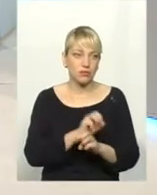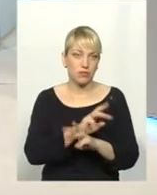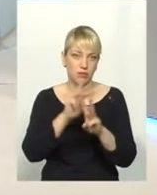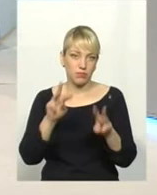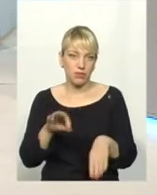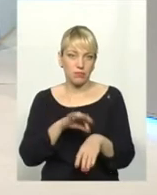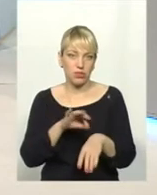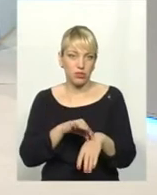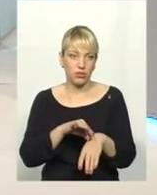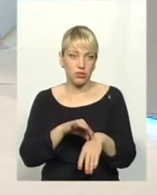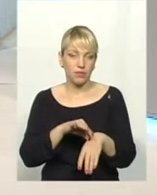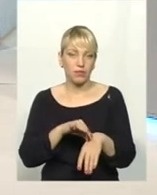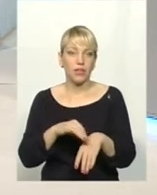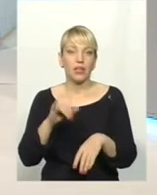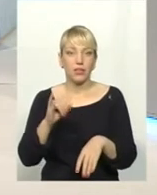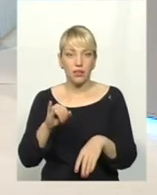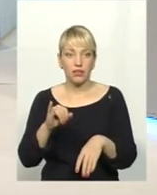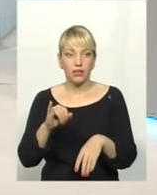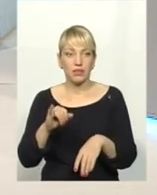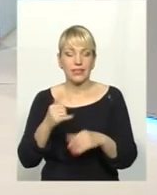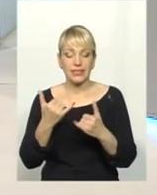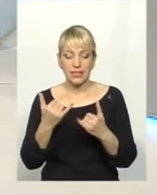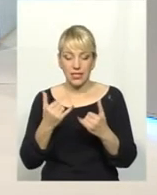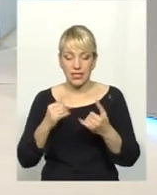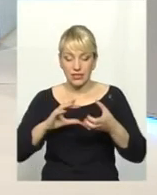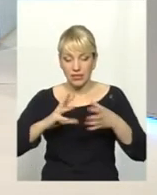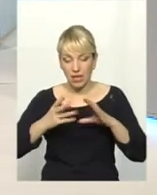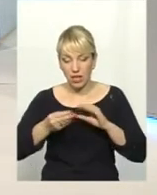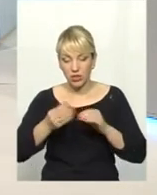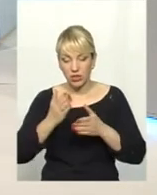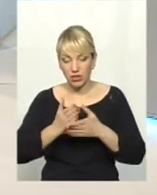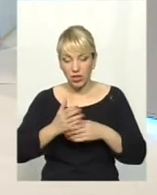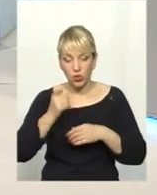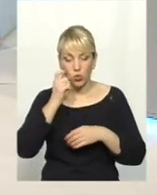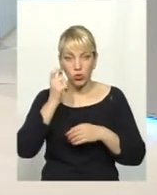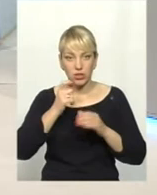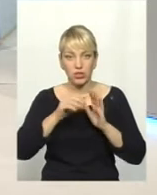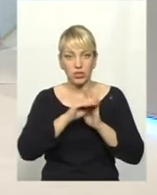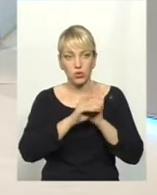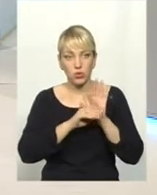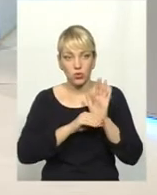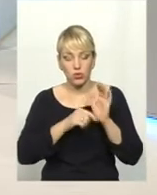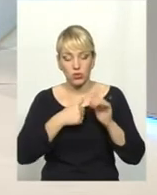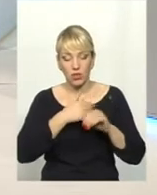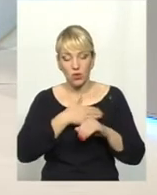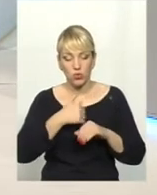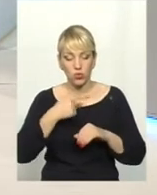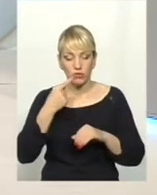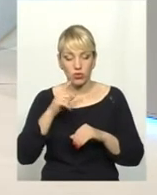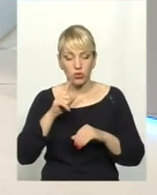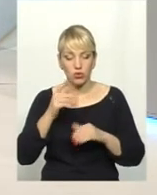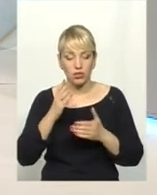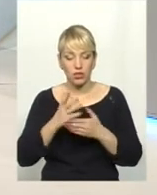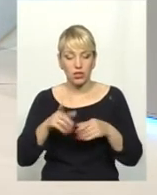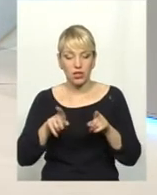Зараз є загально такі українські структури, я не хочу їх називати, але є такі лабораторії, я